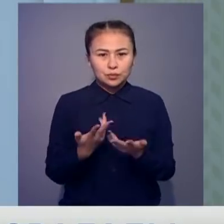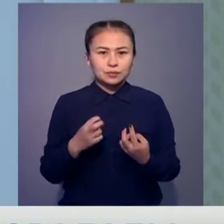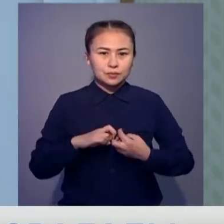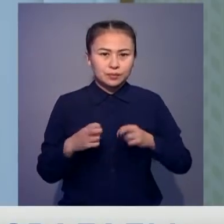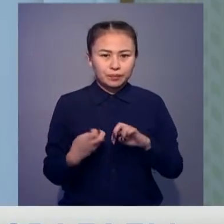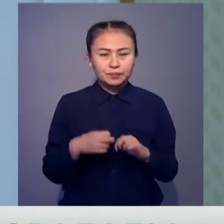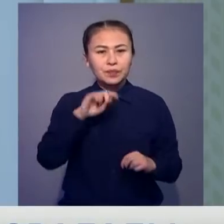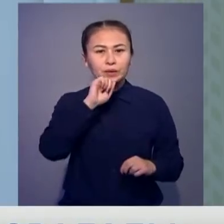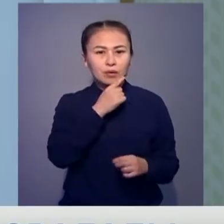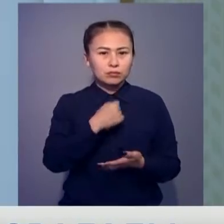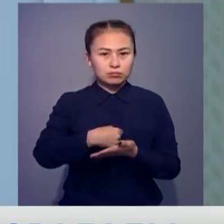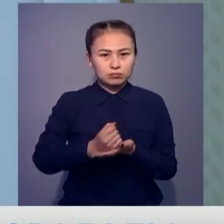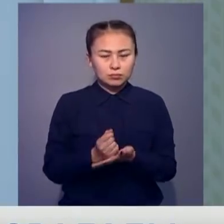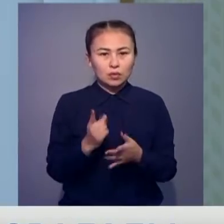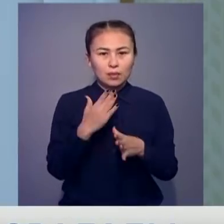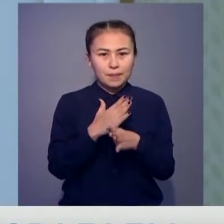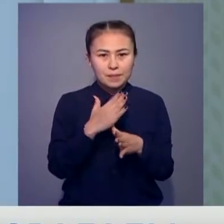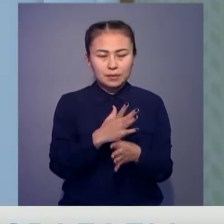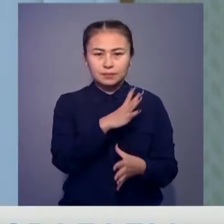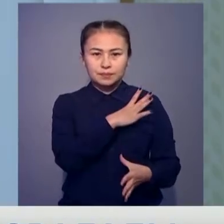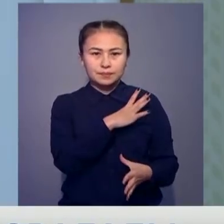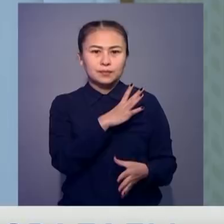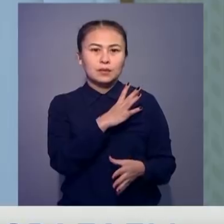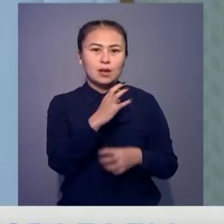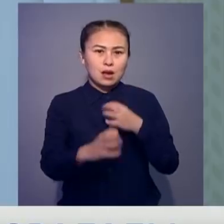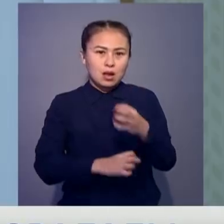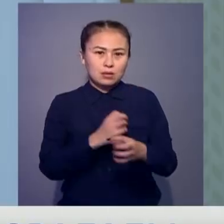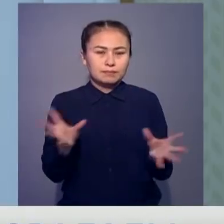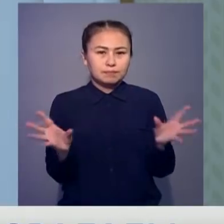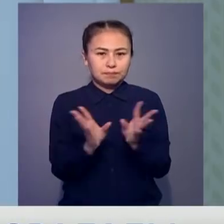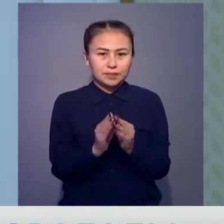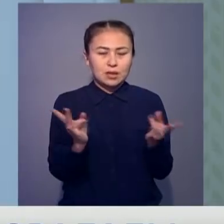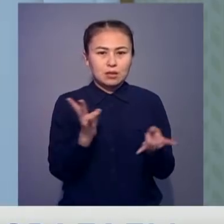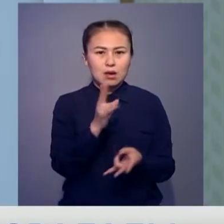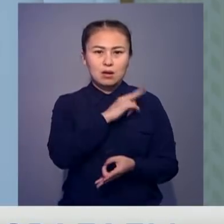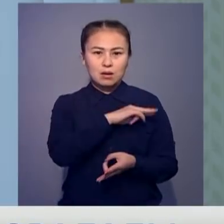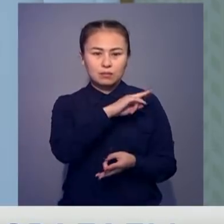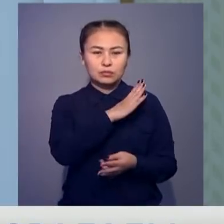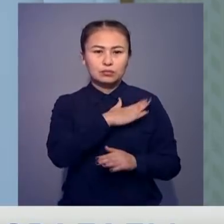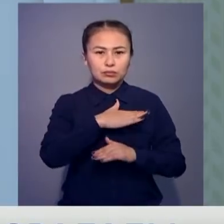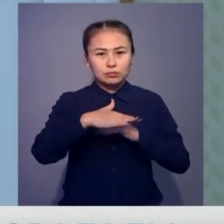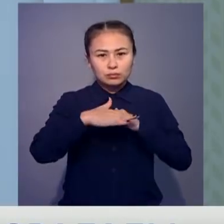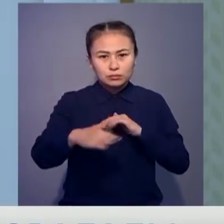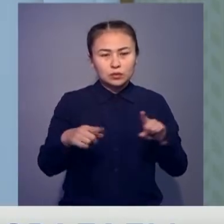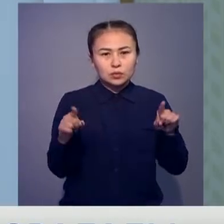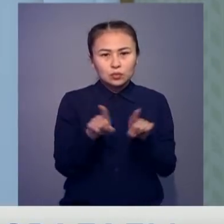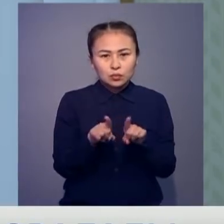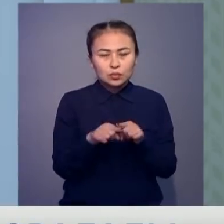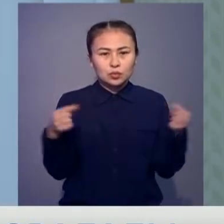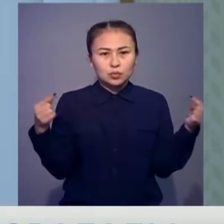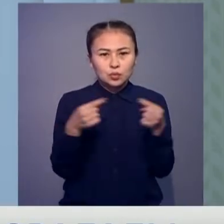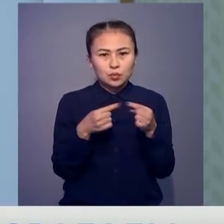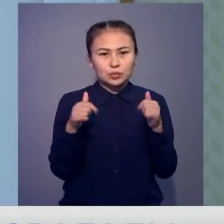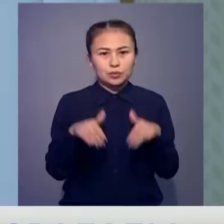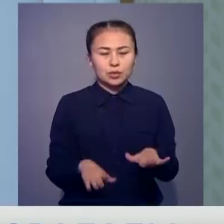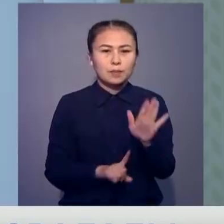экономиканы тұрақтандыруға көмек көрсетуге әлем болып жұмылуға жет. Біздің тарапты болжағынан нақтық қадамдар жасап